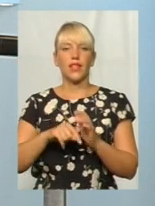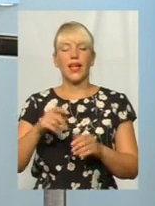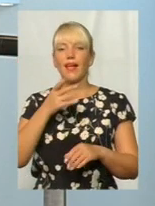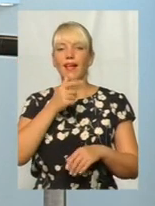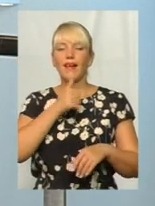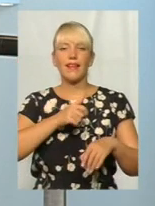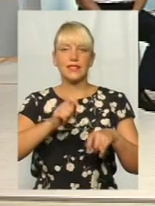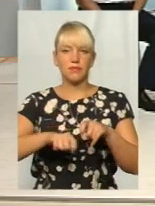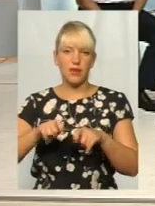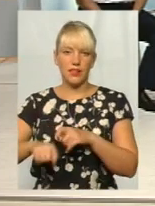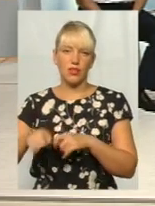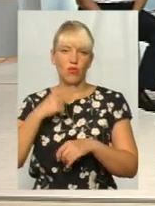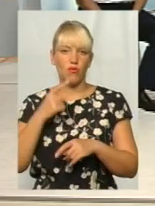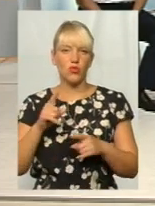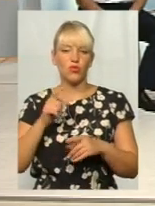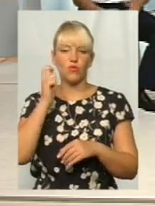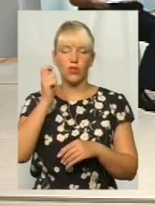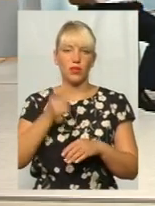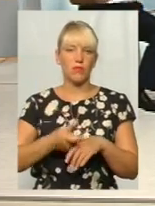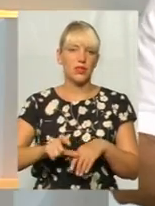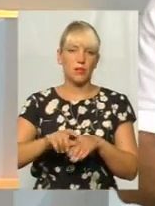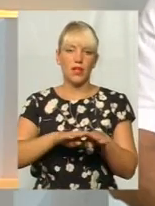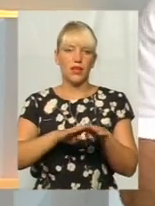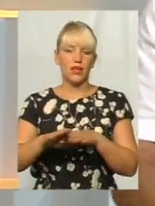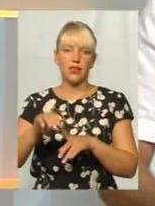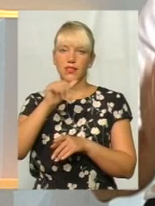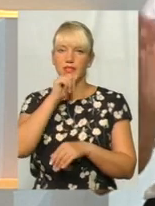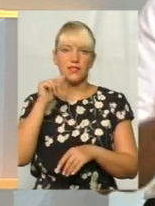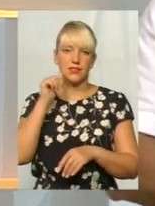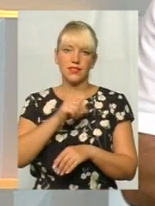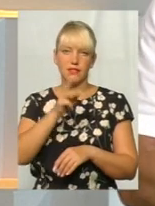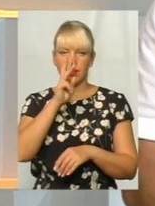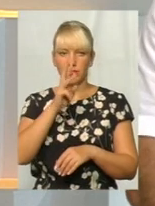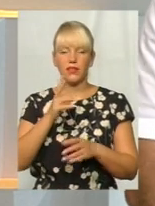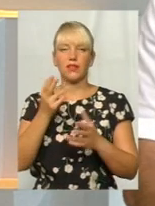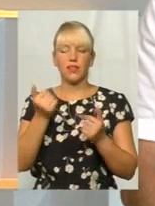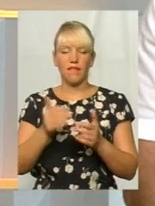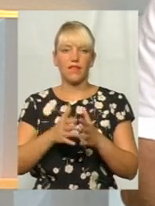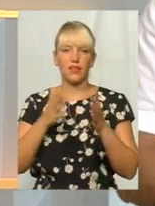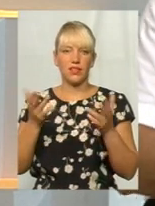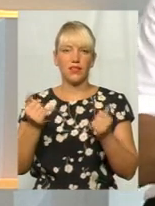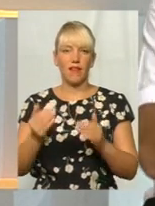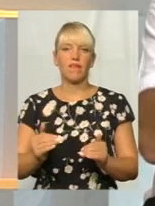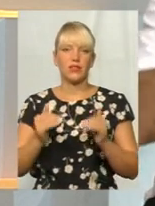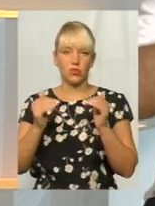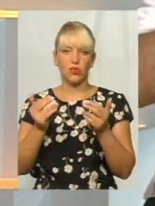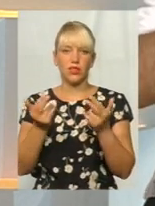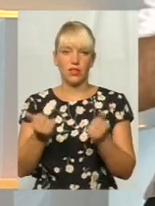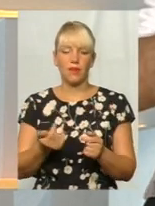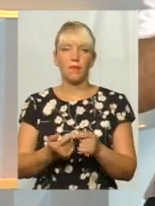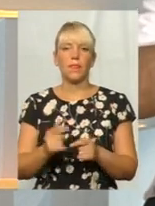максимальний рівень тінізації бізнесу. Великий, високий, скажімо, тому, скажімо,